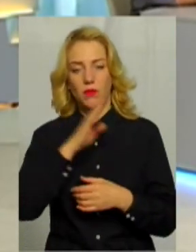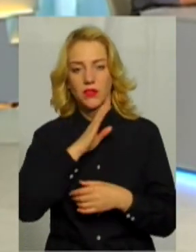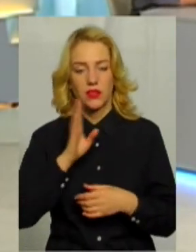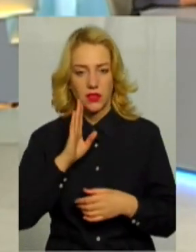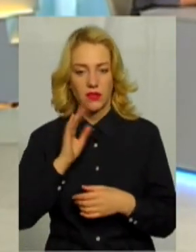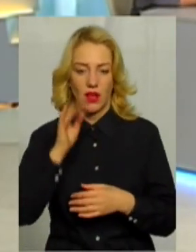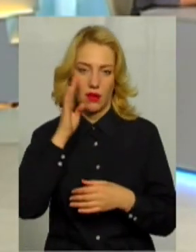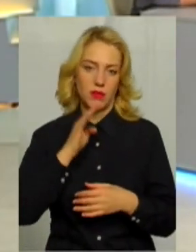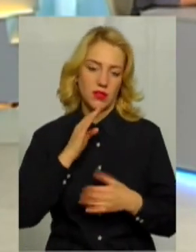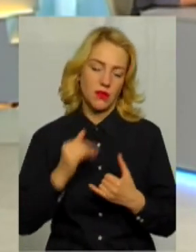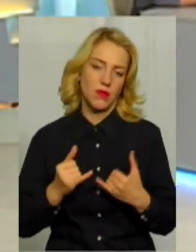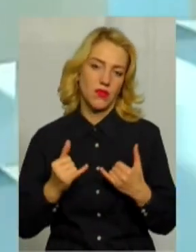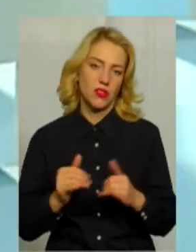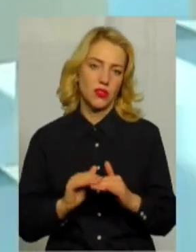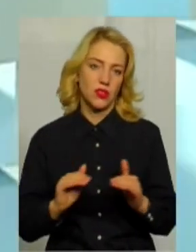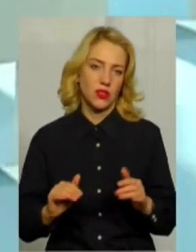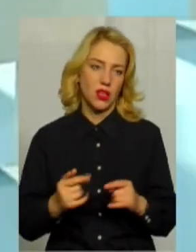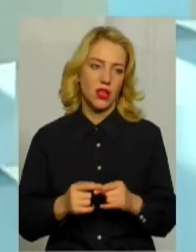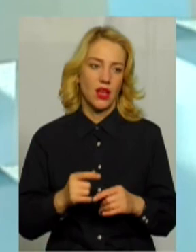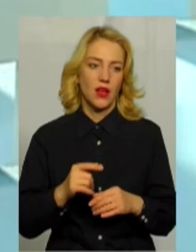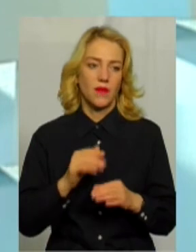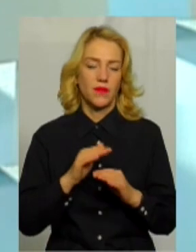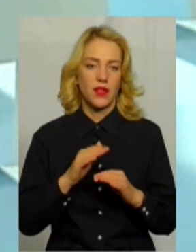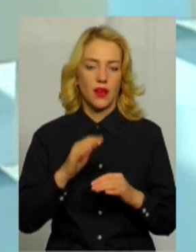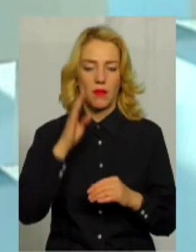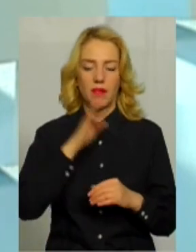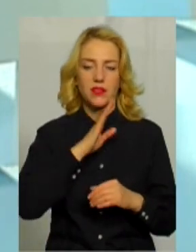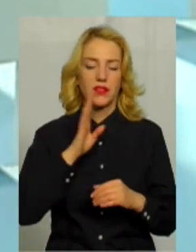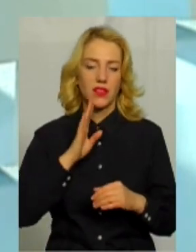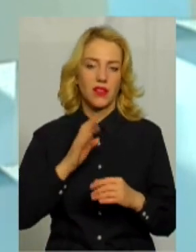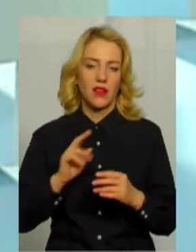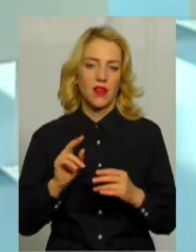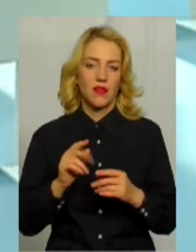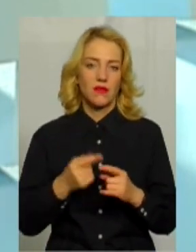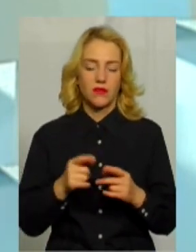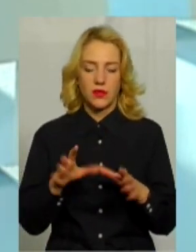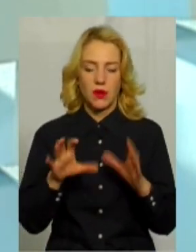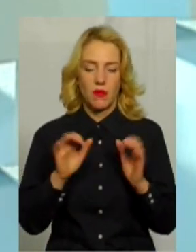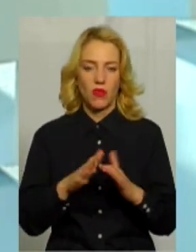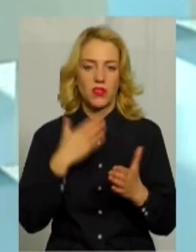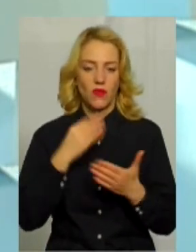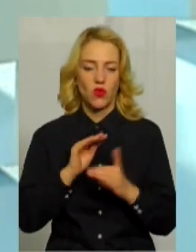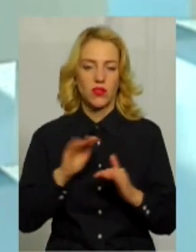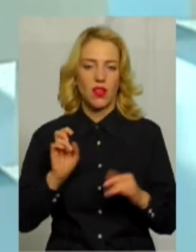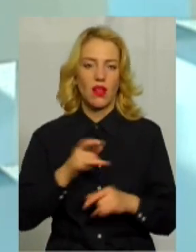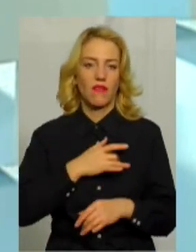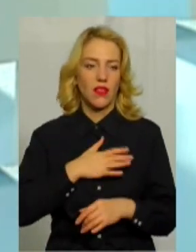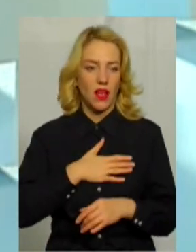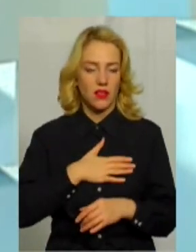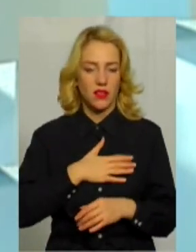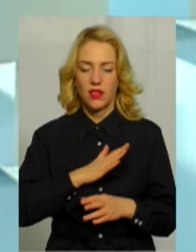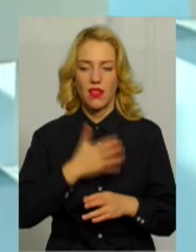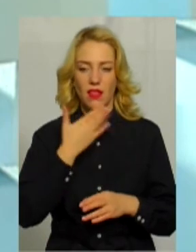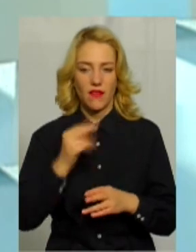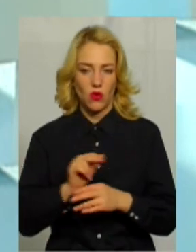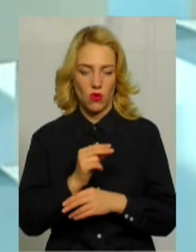батьки сприймають дітей як особисту якусь власність, а не виховують їх як особистість. Тому роботи багато, але я кажу, цьому